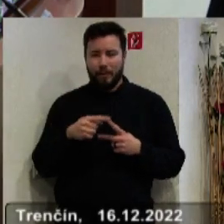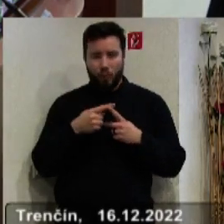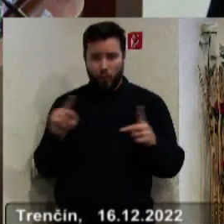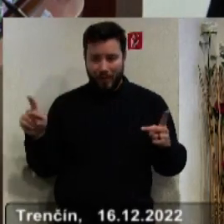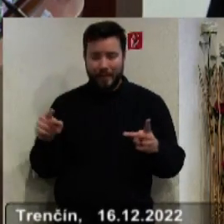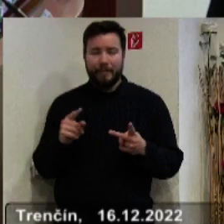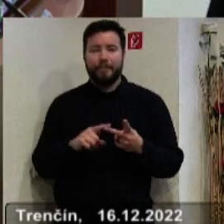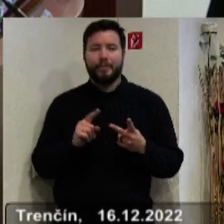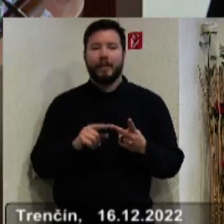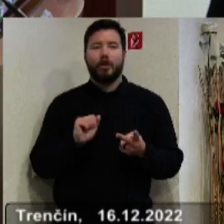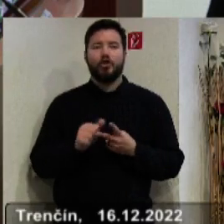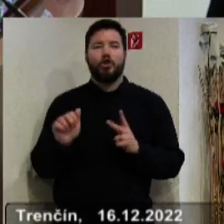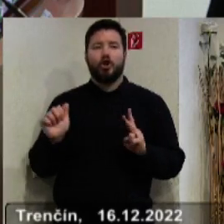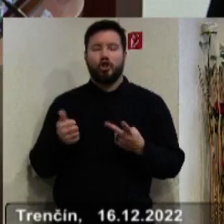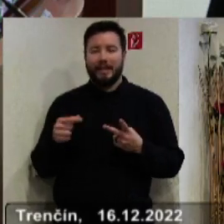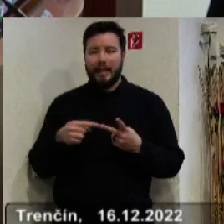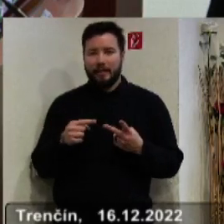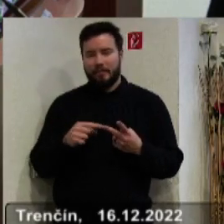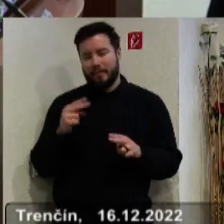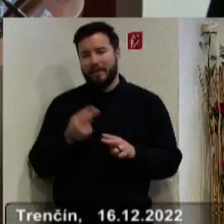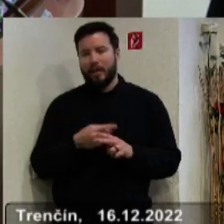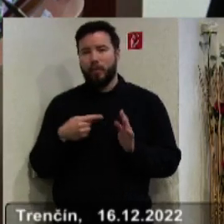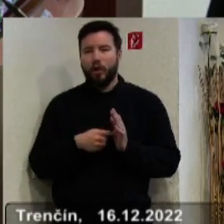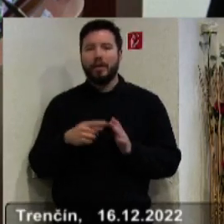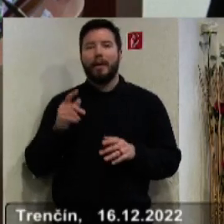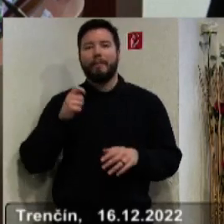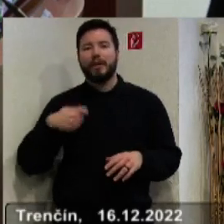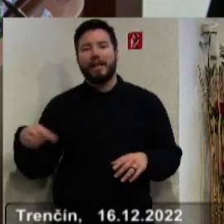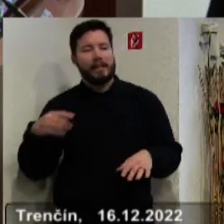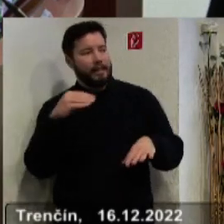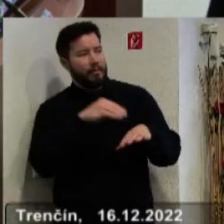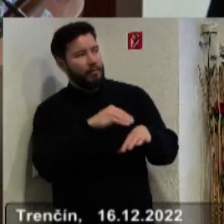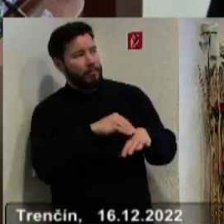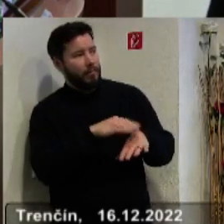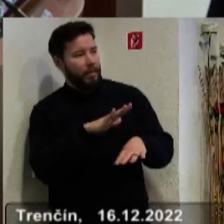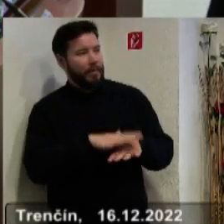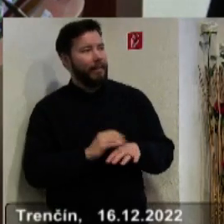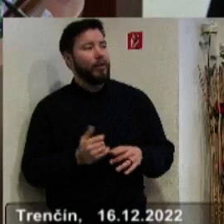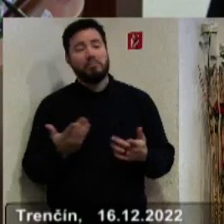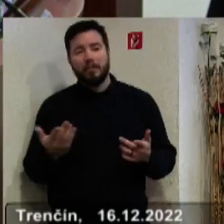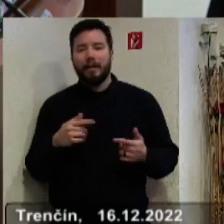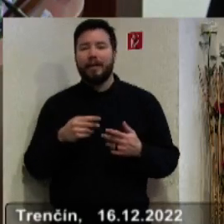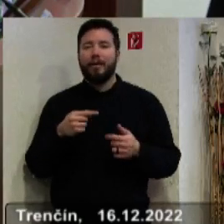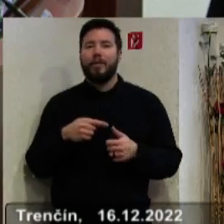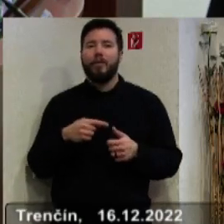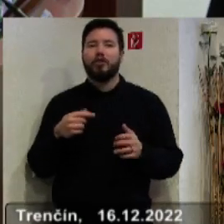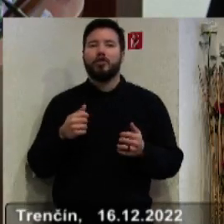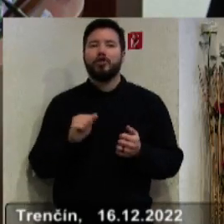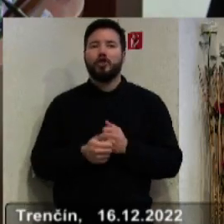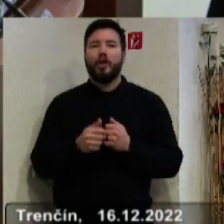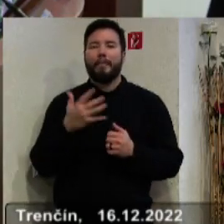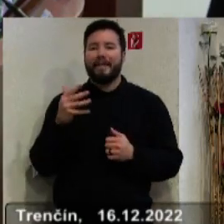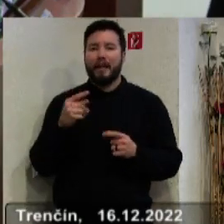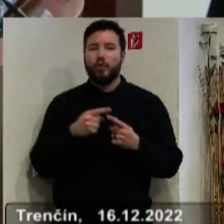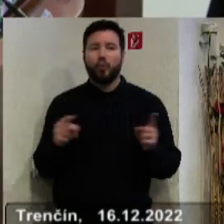rôzne a potom bod číslo 16, tradičný bod interpelácie poslancov zastupiteľstva TS-ka. Nech sa páči, otváram bod číslo 15,